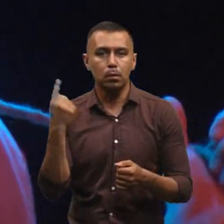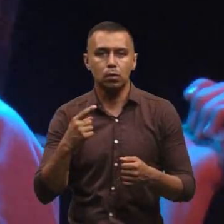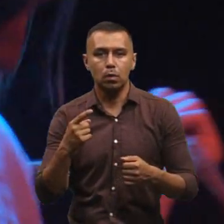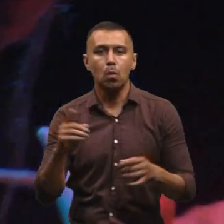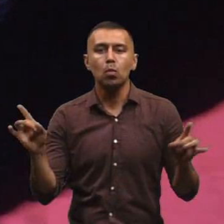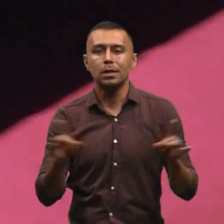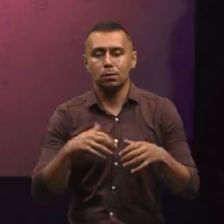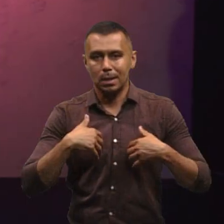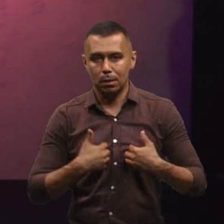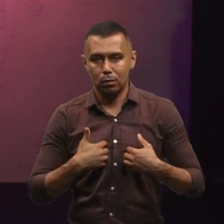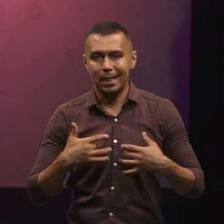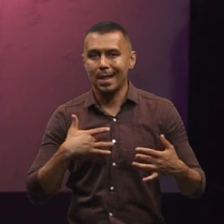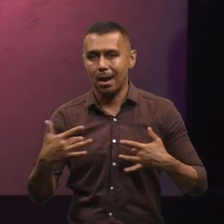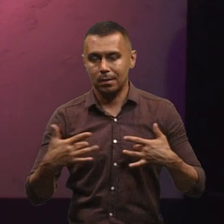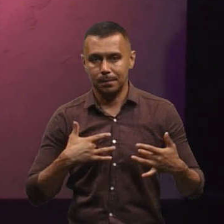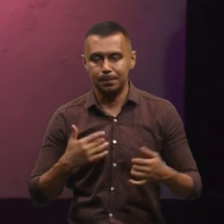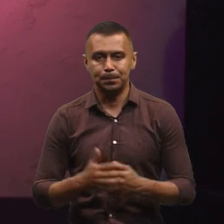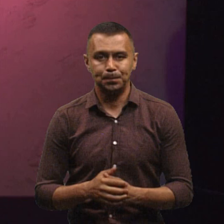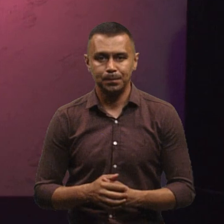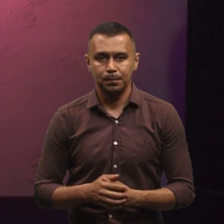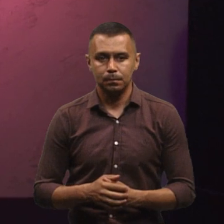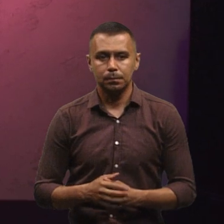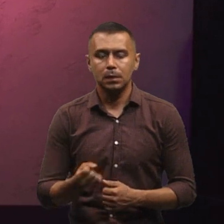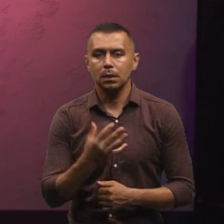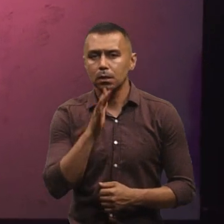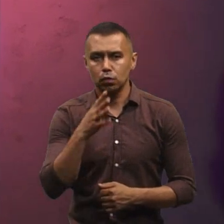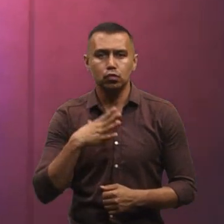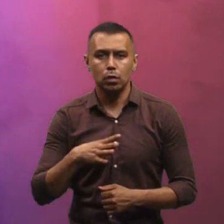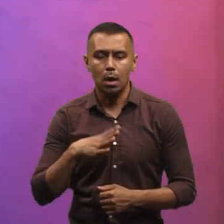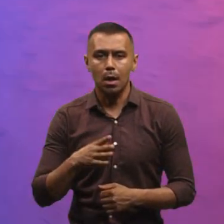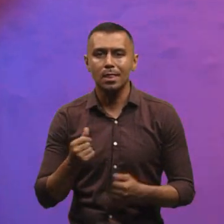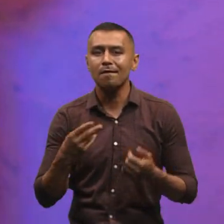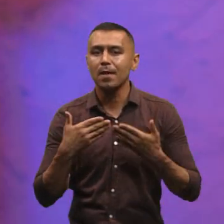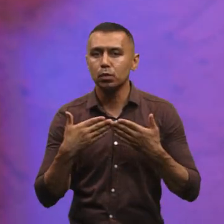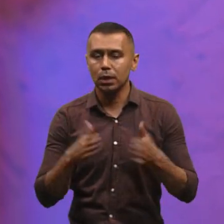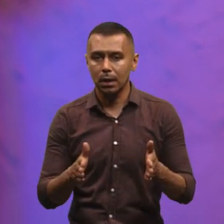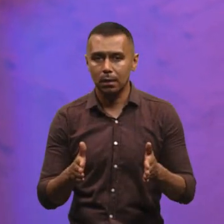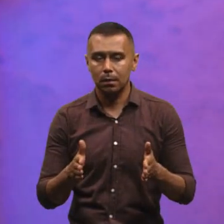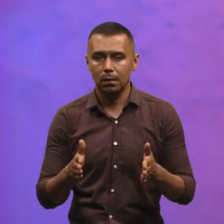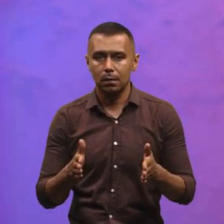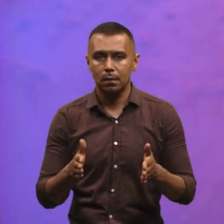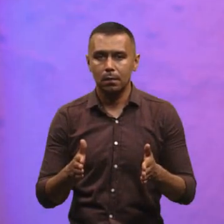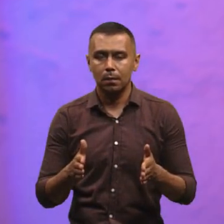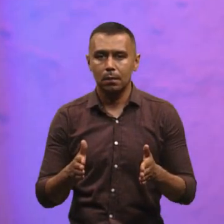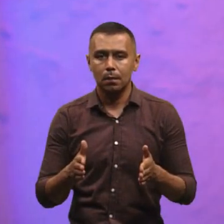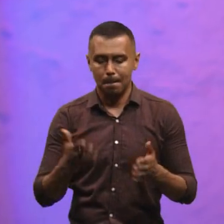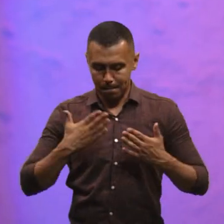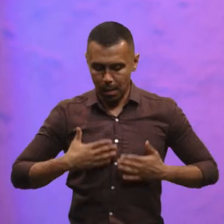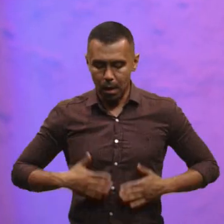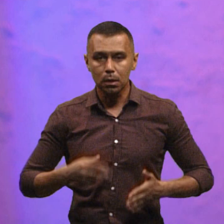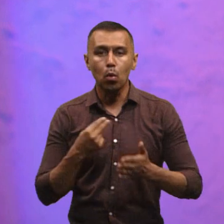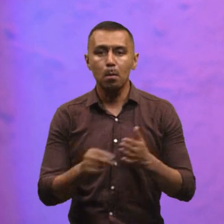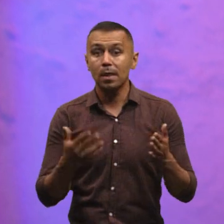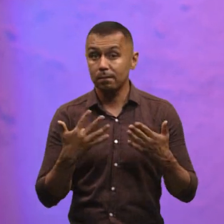здрамтеатрі імені Михайла Старицького. З цього часу чекала, що я випускний, навіть платі купила,